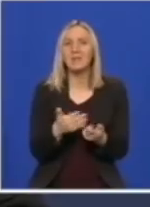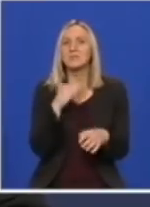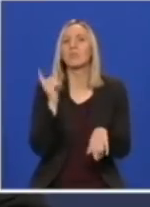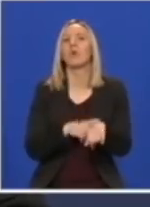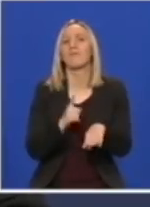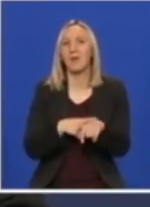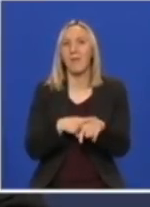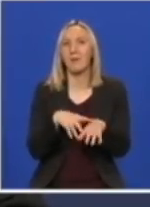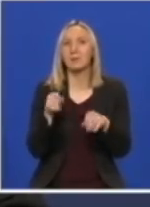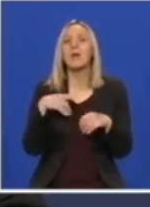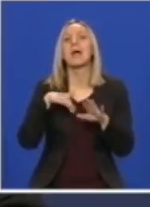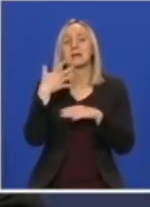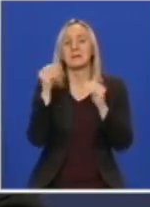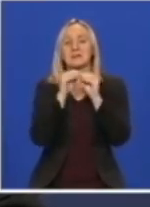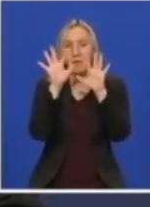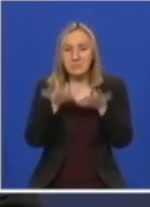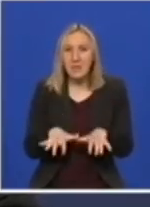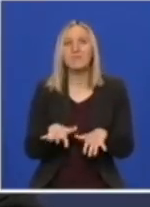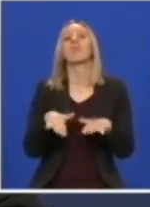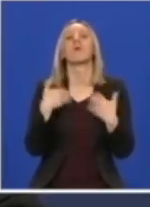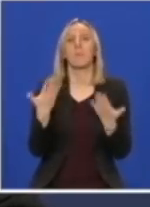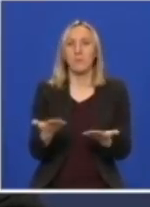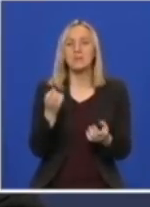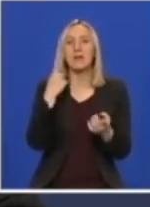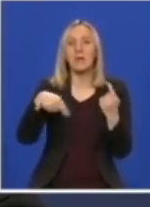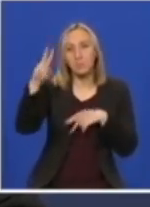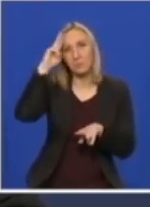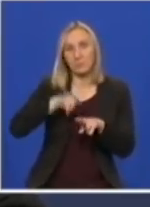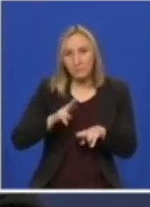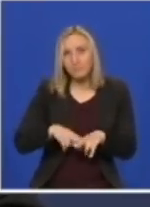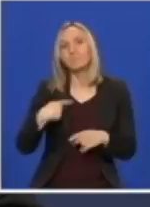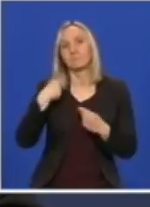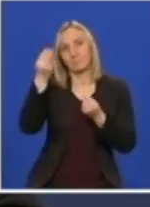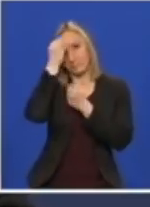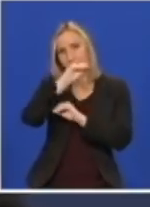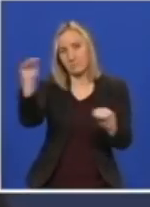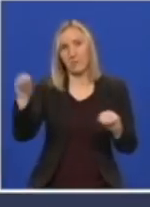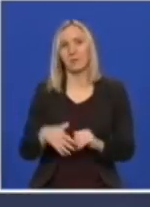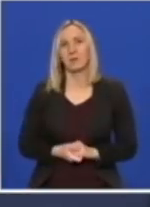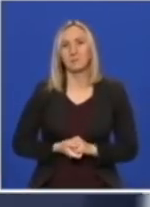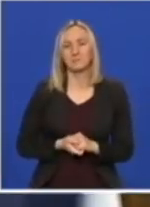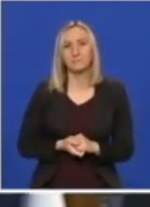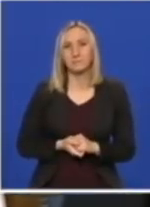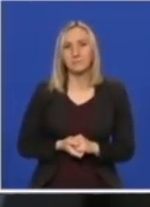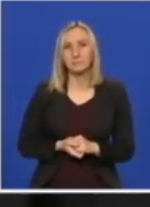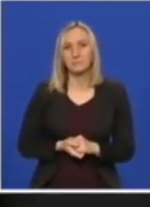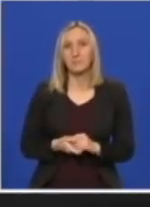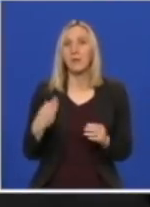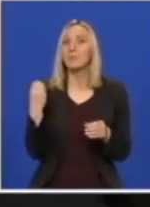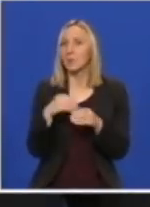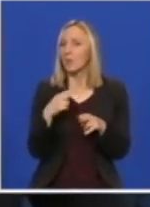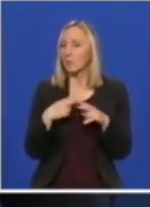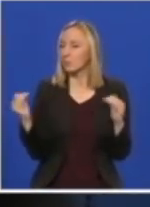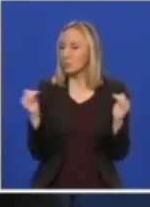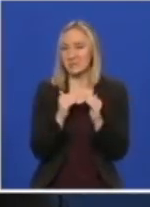dok sastavimo, pa ćemo tek onda odgovarati kada bude to moguće. Ja bih samo dodala, upotpuno se